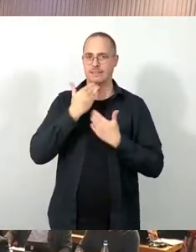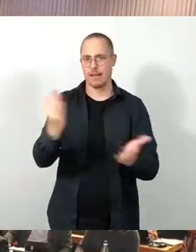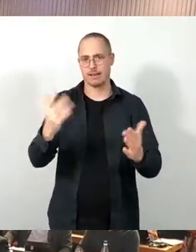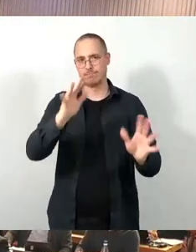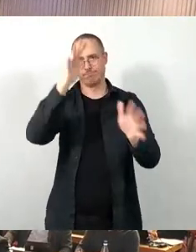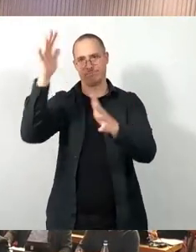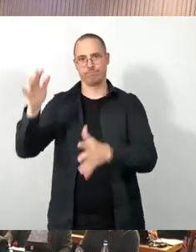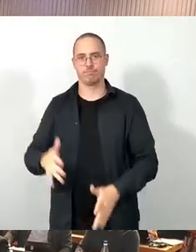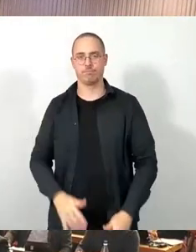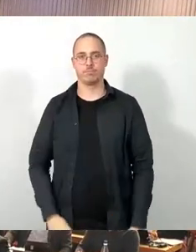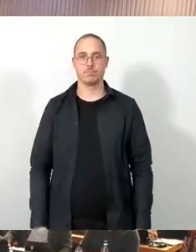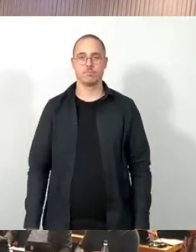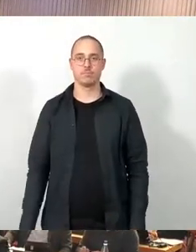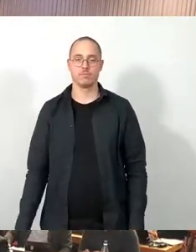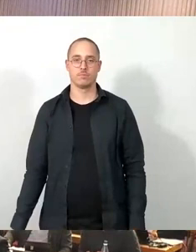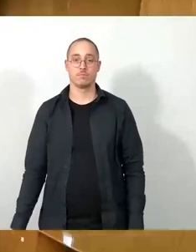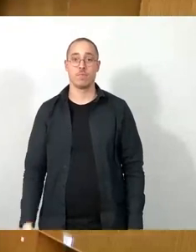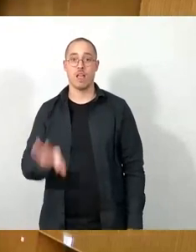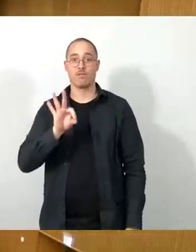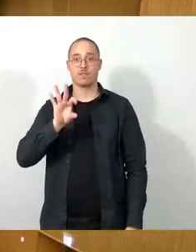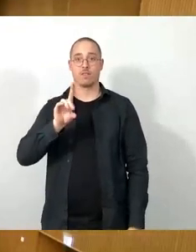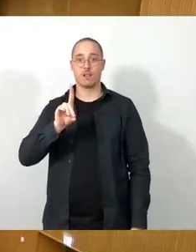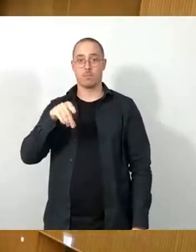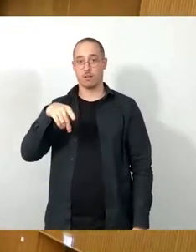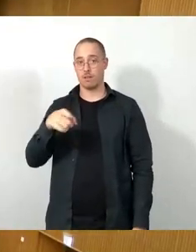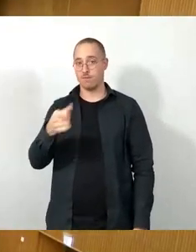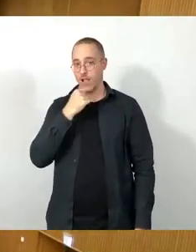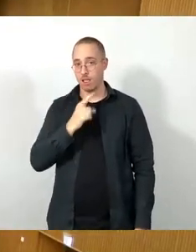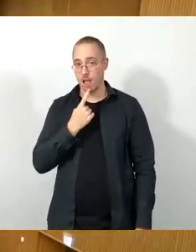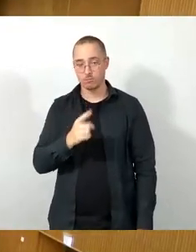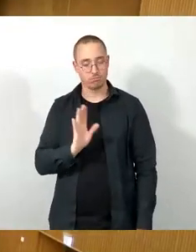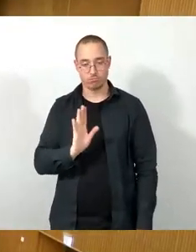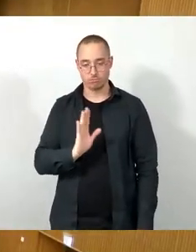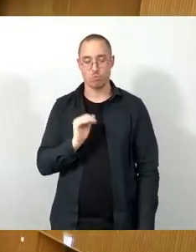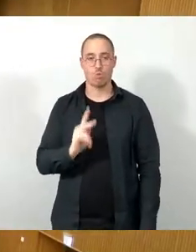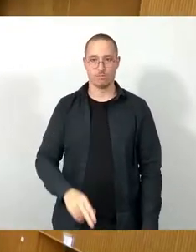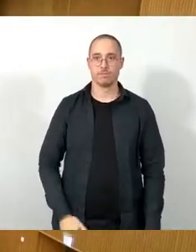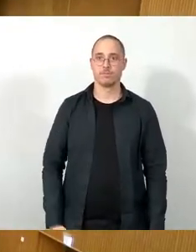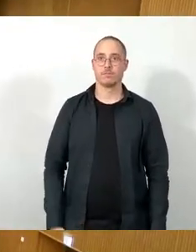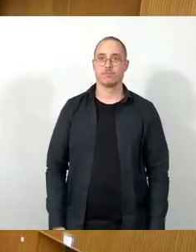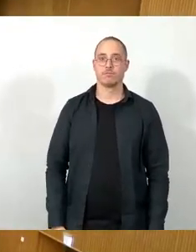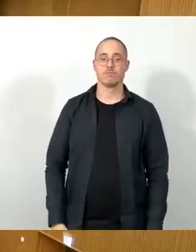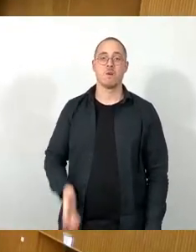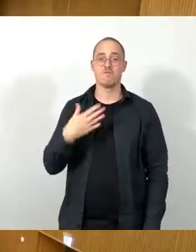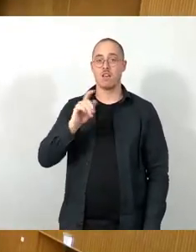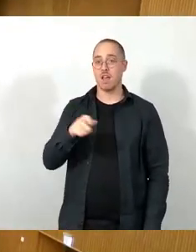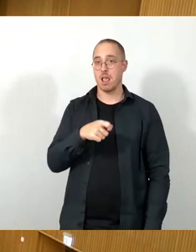Wird FDP das Wort gewünscht? Nein. Dann haben Freie Wähler noch mal das Wort gewünscht. Nein.